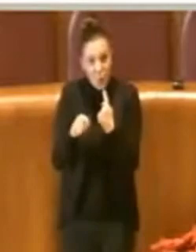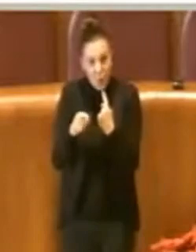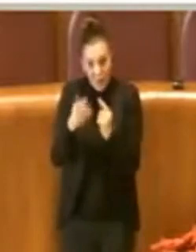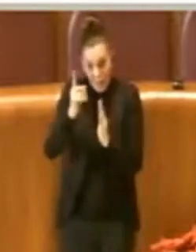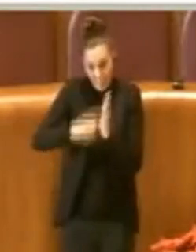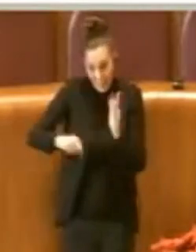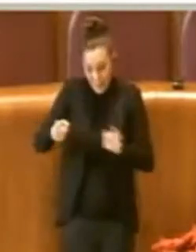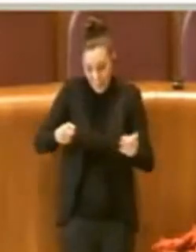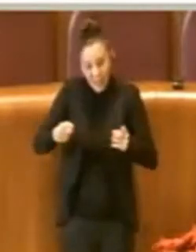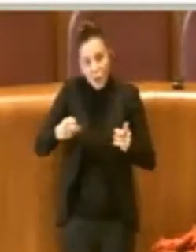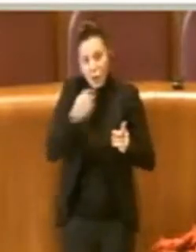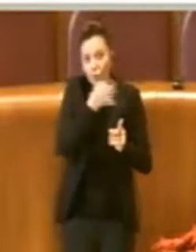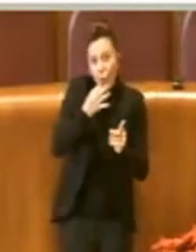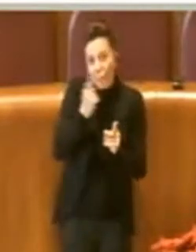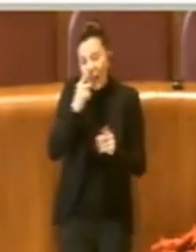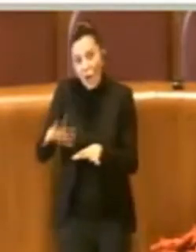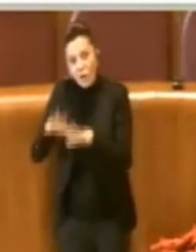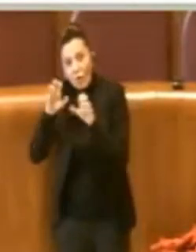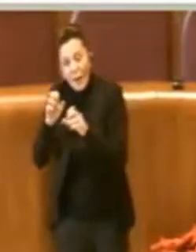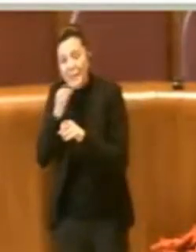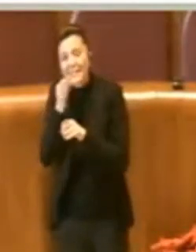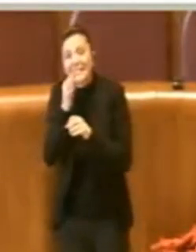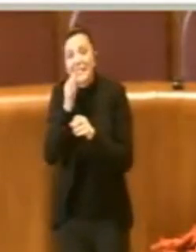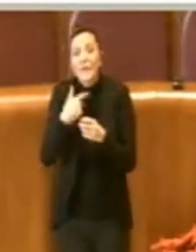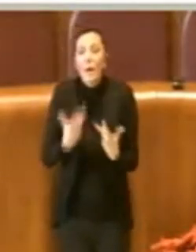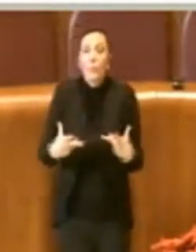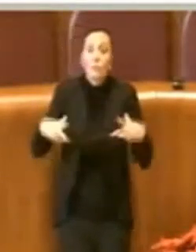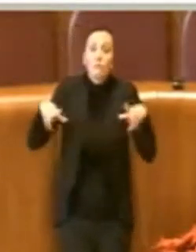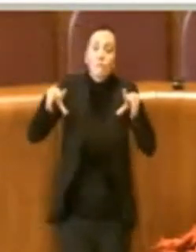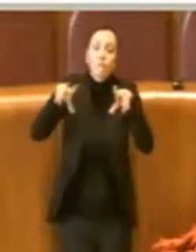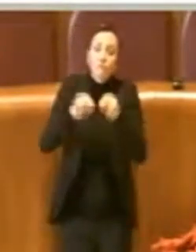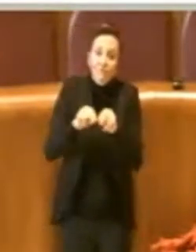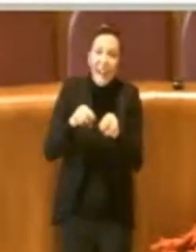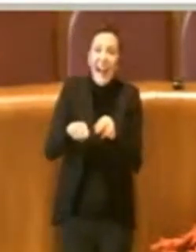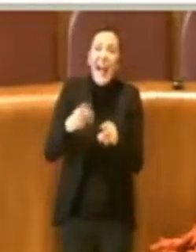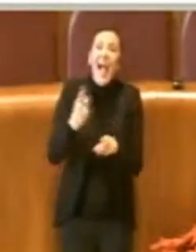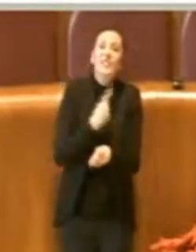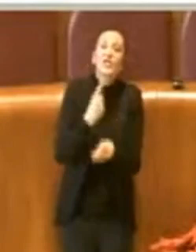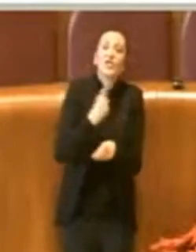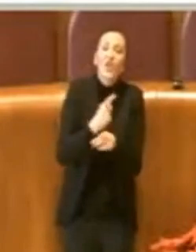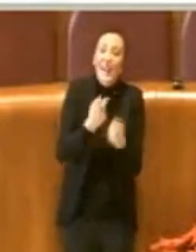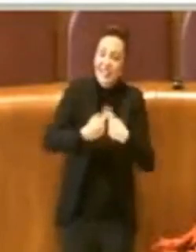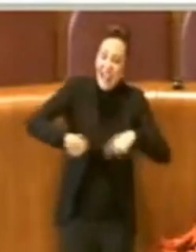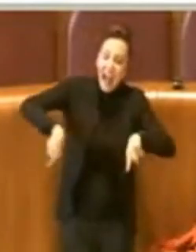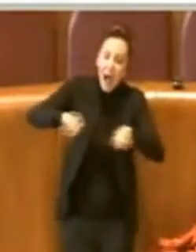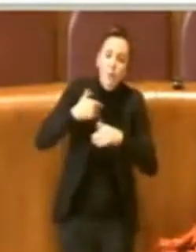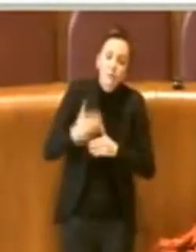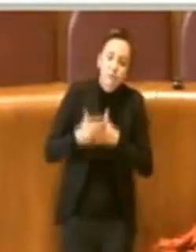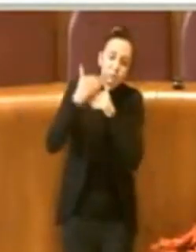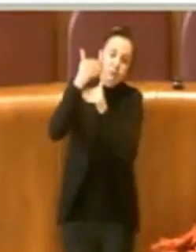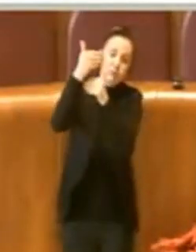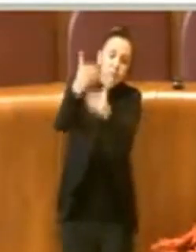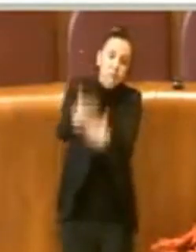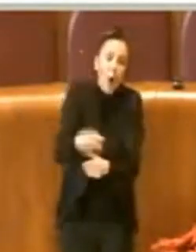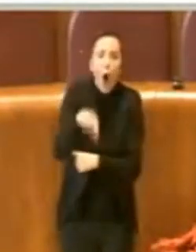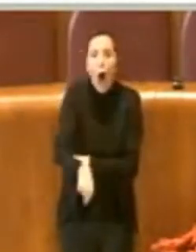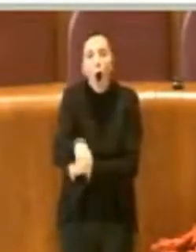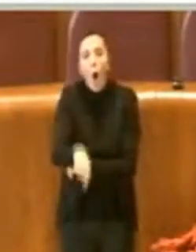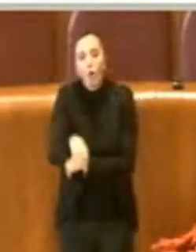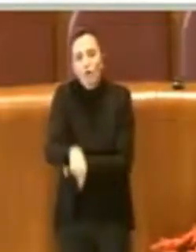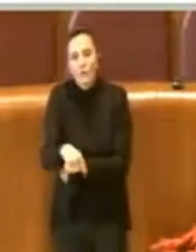e novembre quindi insomma è semplicemente riattualizzare una delibera che per motivi ed esigenze dell'aula può essere stata trattata solo ad oggi. Grazie